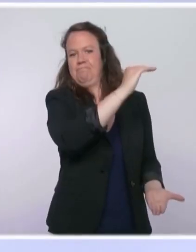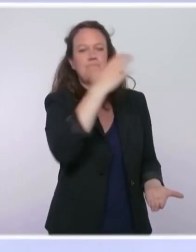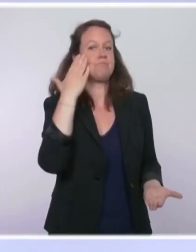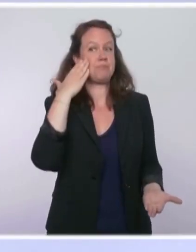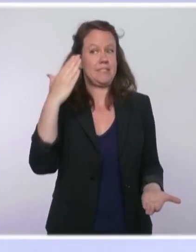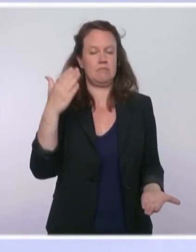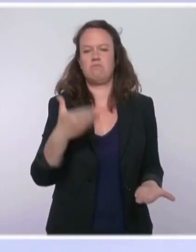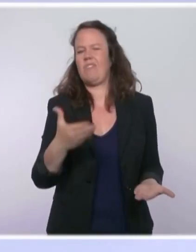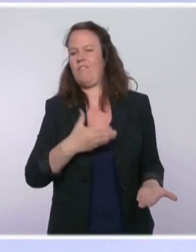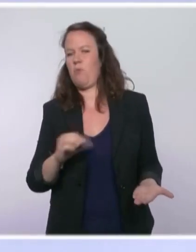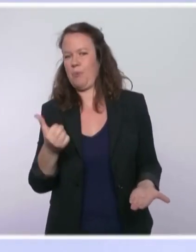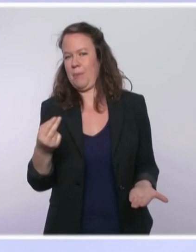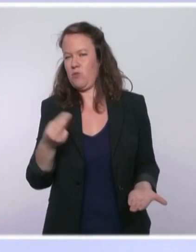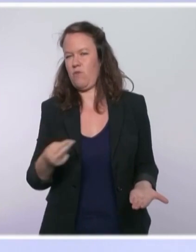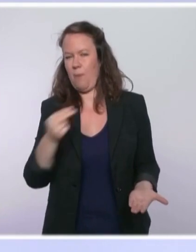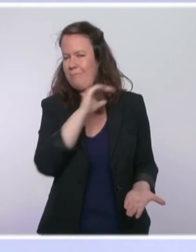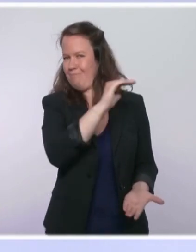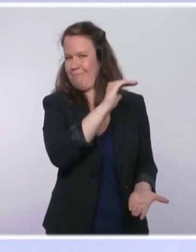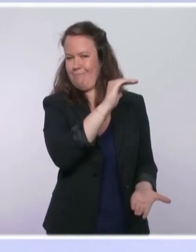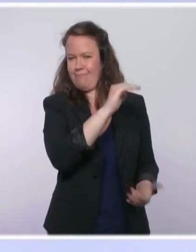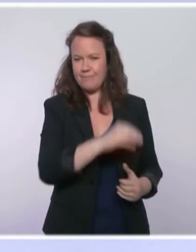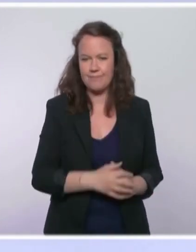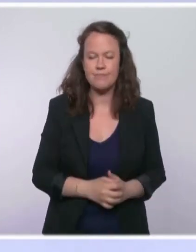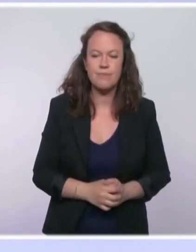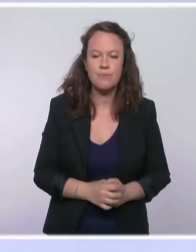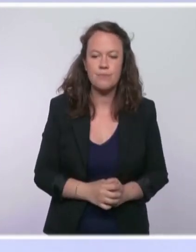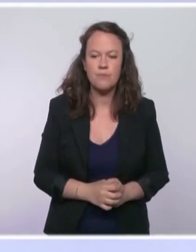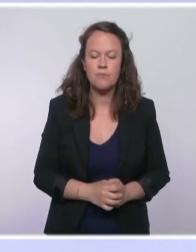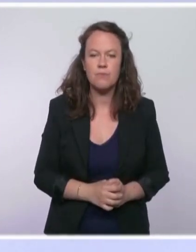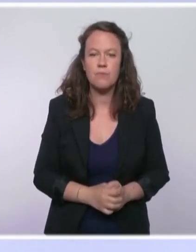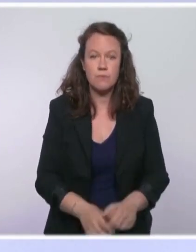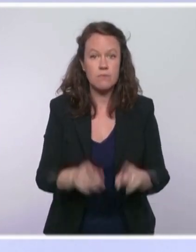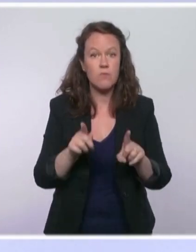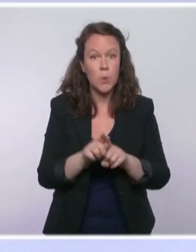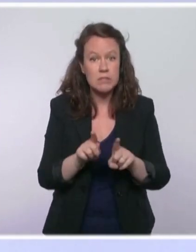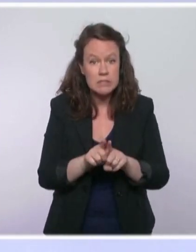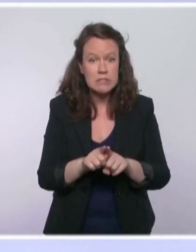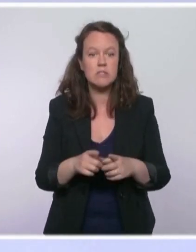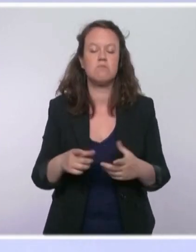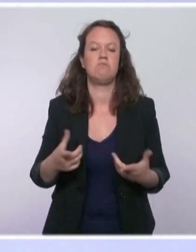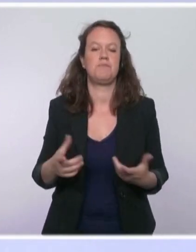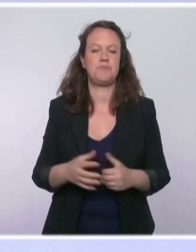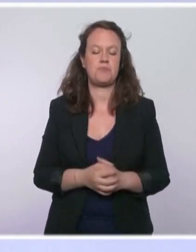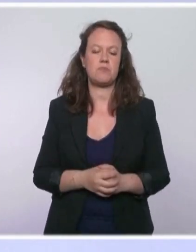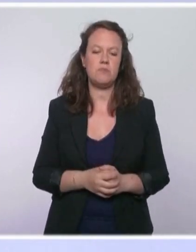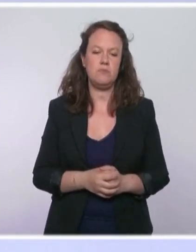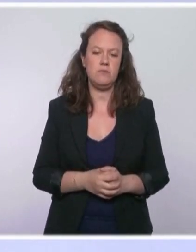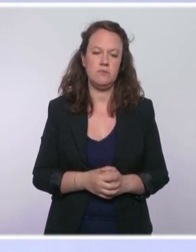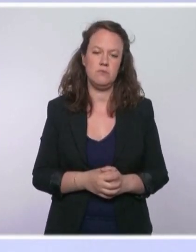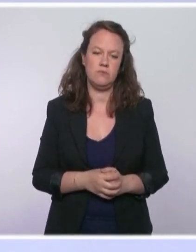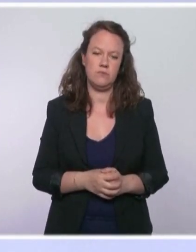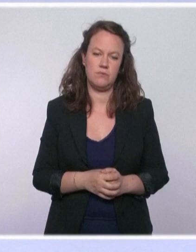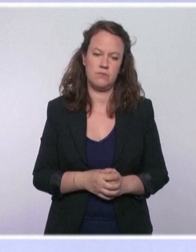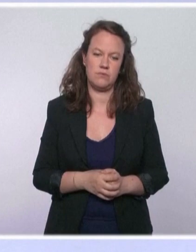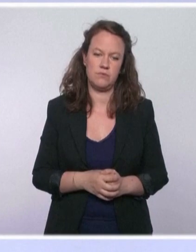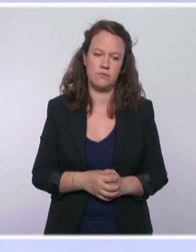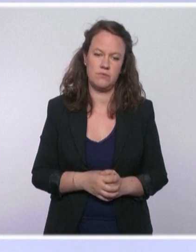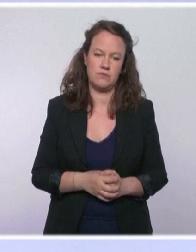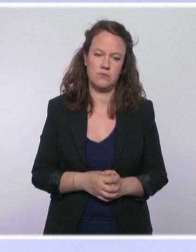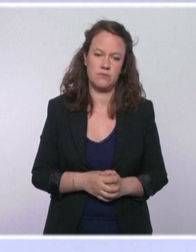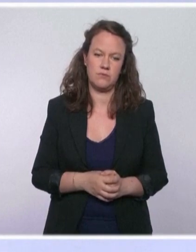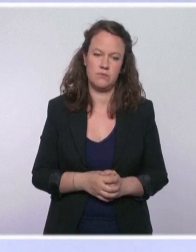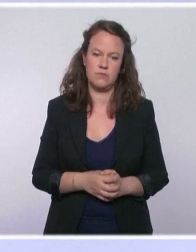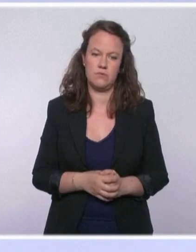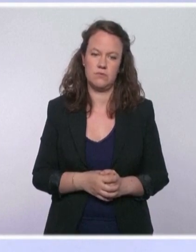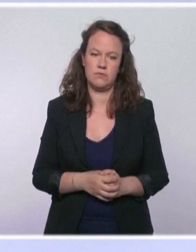Pour augmenter et diversifier nos capacités d'importation et d'isation du gaz